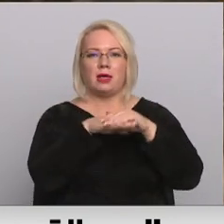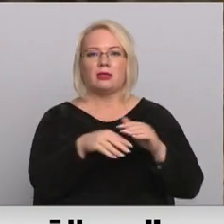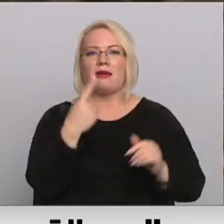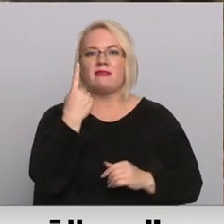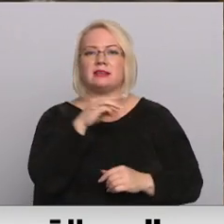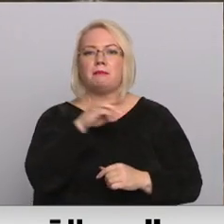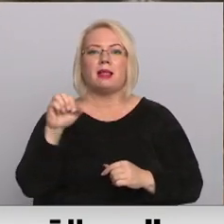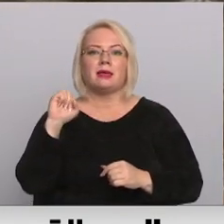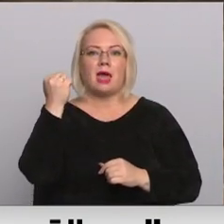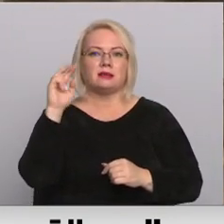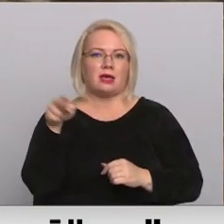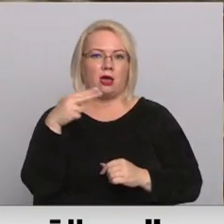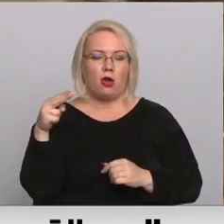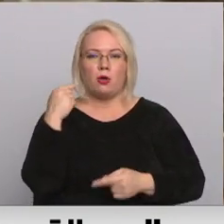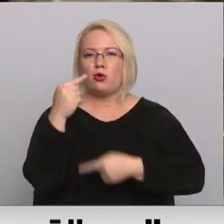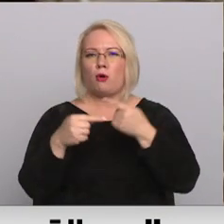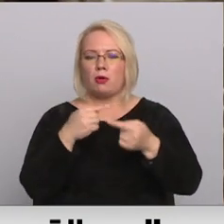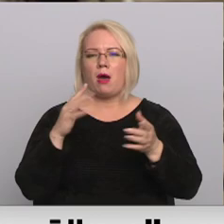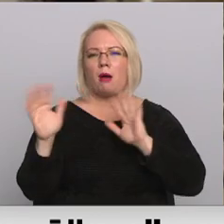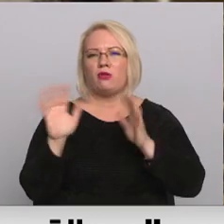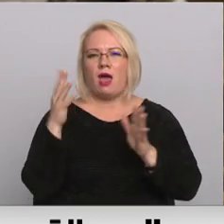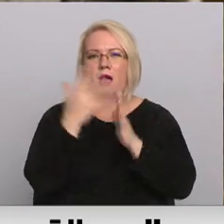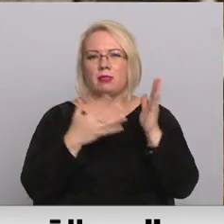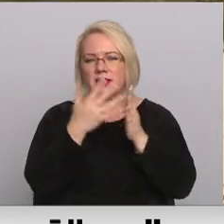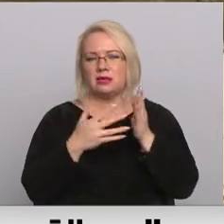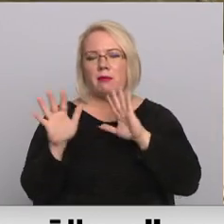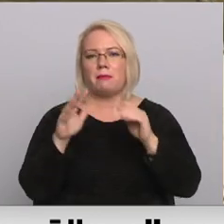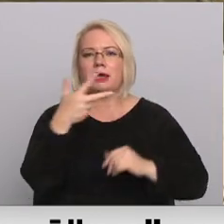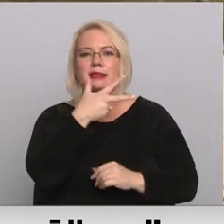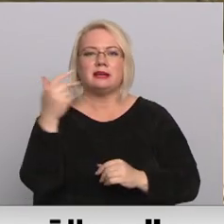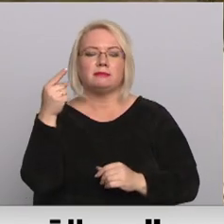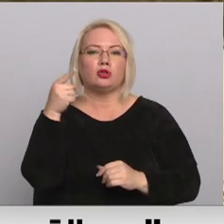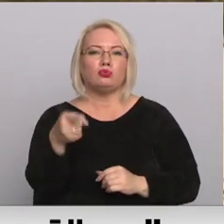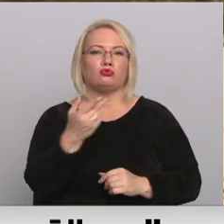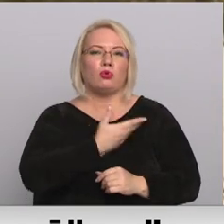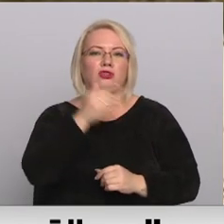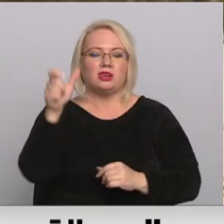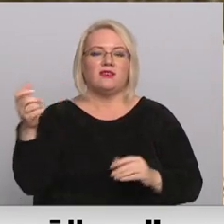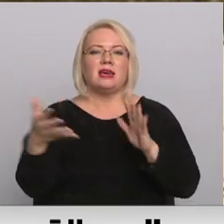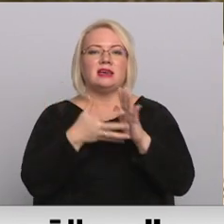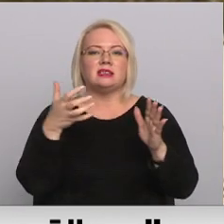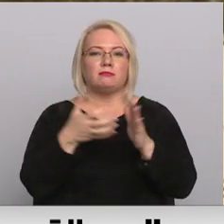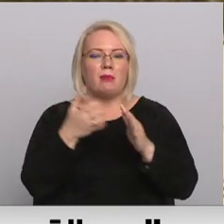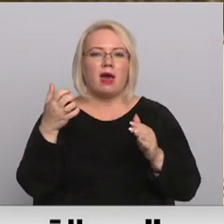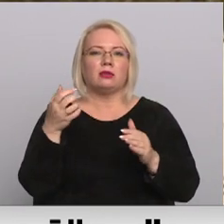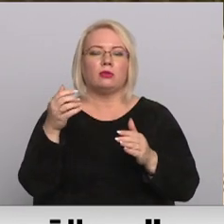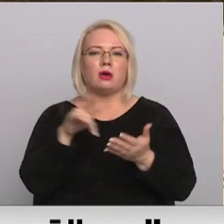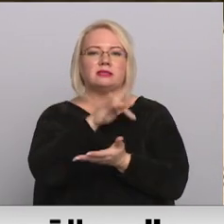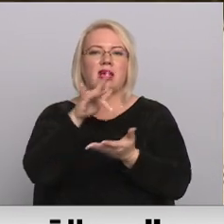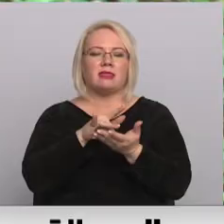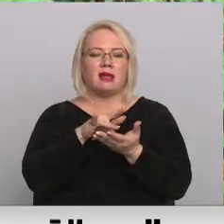miljārds eiro, tomēr joprojām pēc aptonām aplēsēm gandrīz 300 tūkstoši iedzīvotāju izmanto decentralizētās